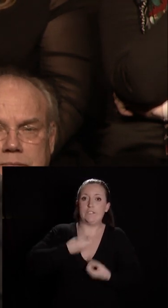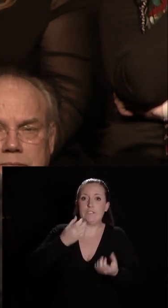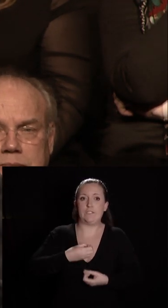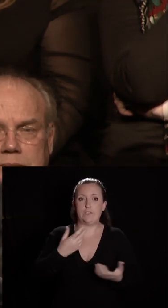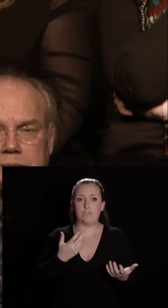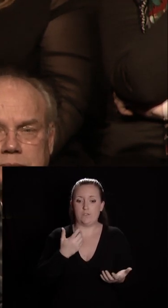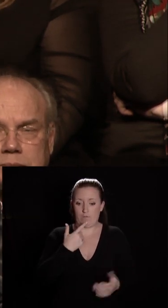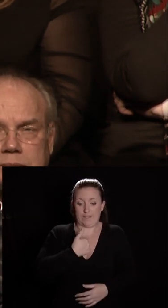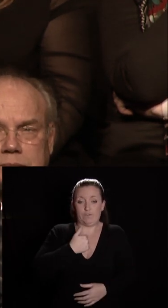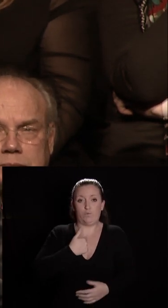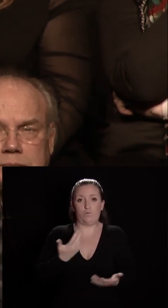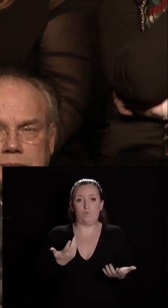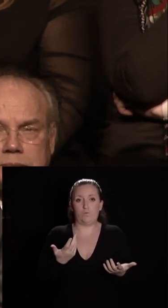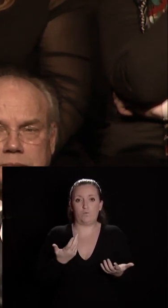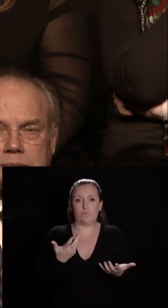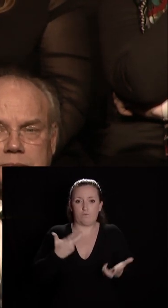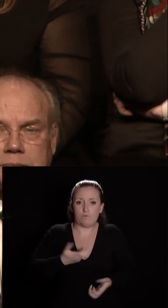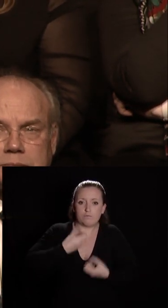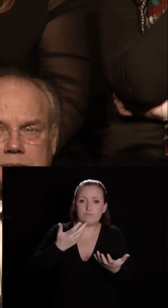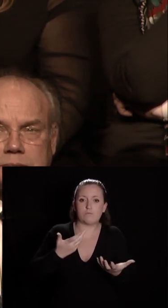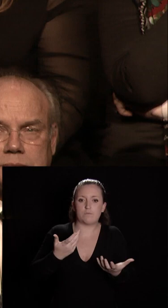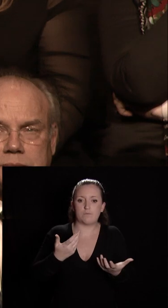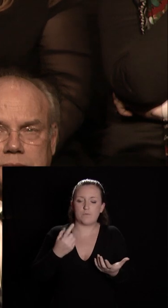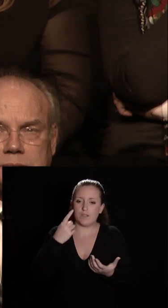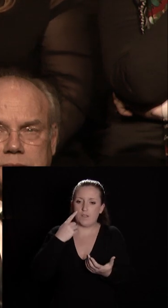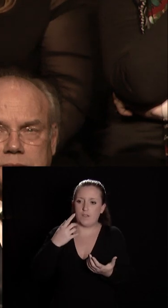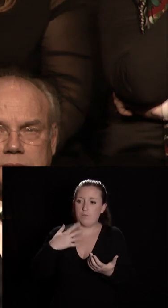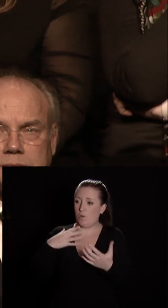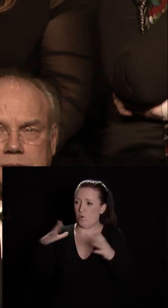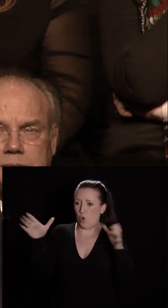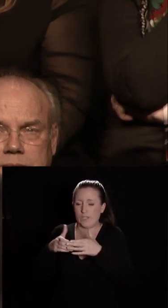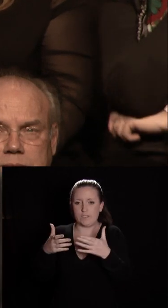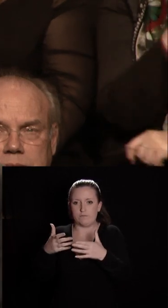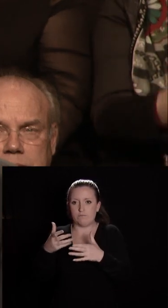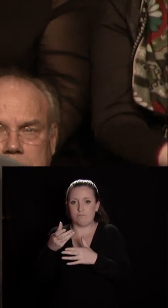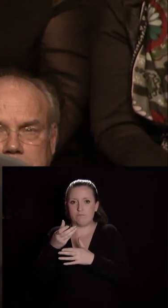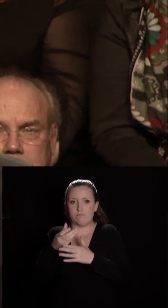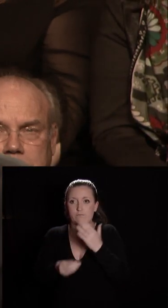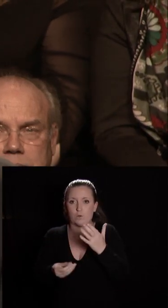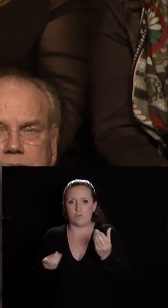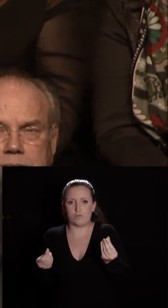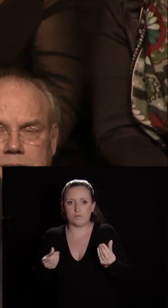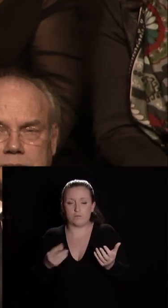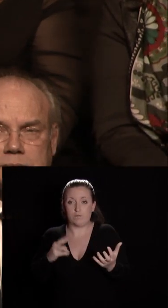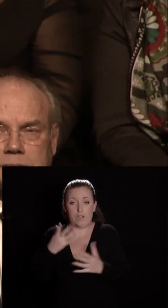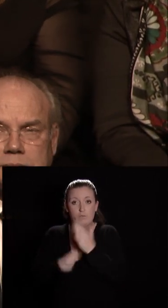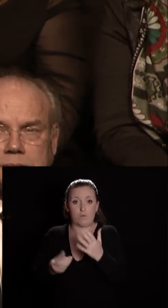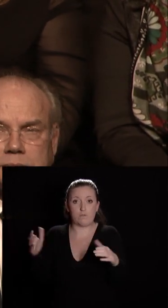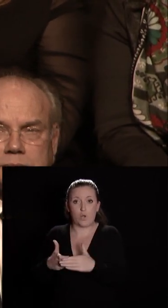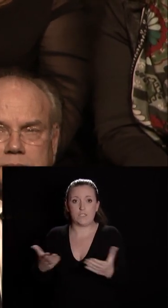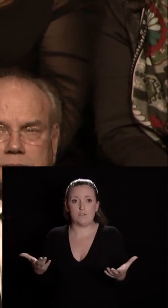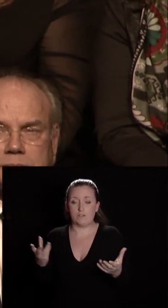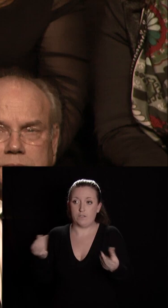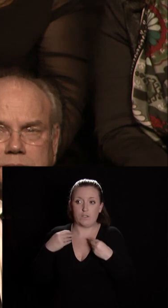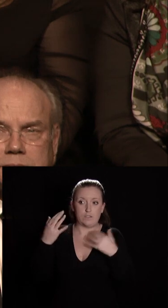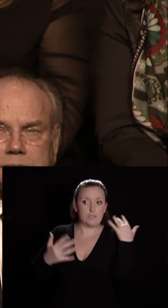en tant qu'individu le collectif me semble très absent je veux dire même fondamentalement absent franchement il y a de quoi être